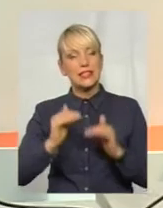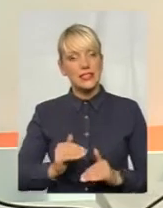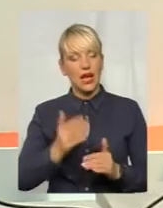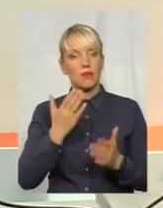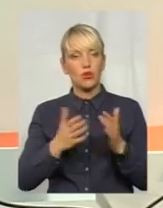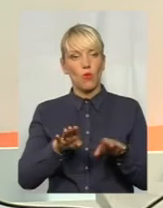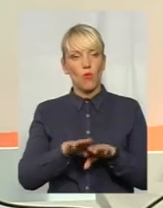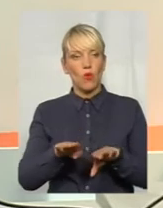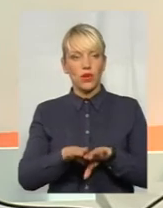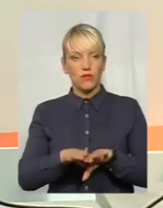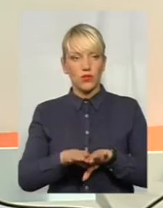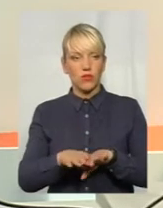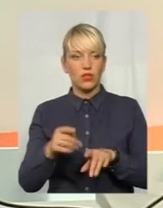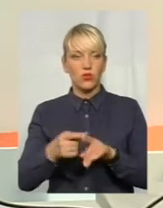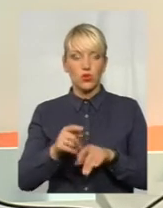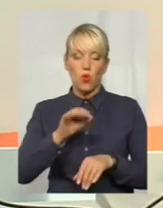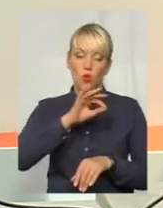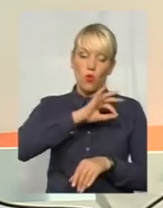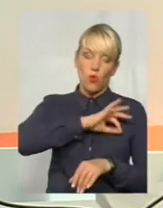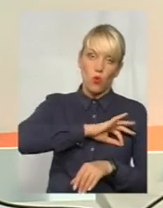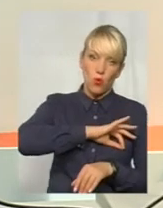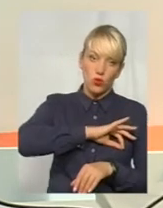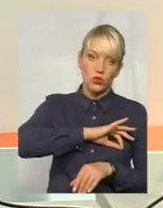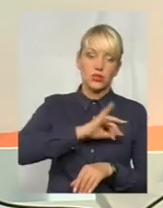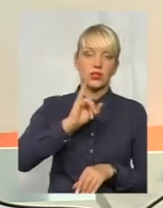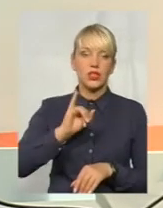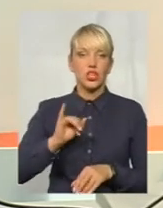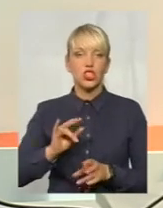звичайно, ці користь шкода, то, безумовно,